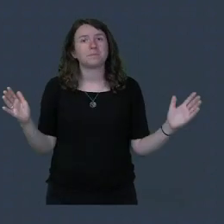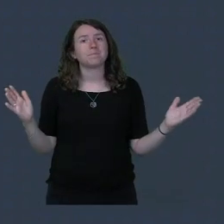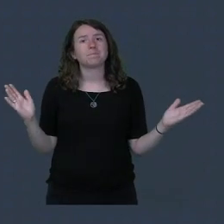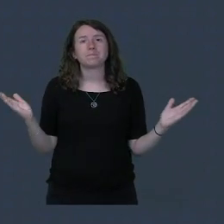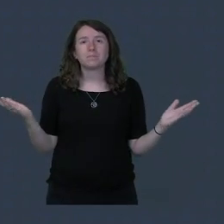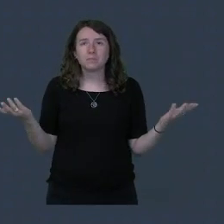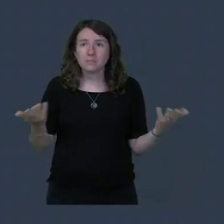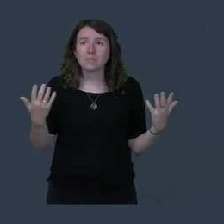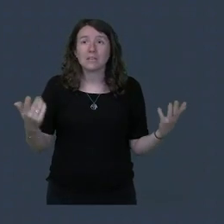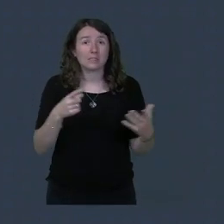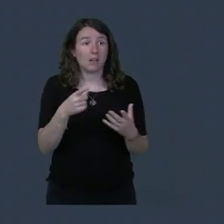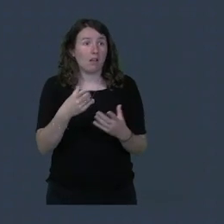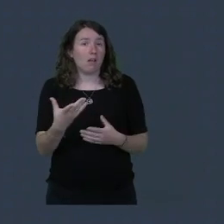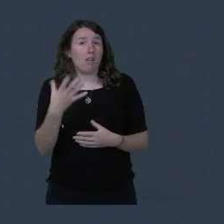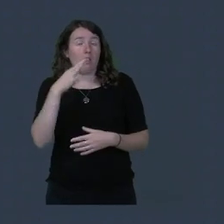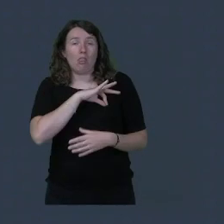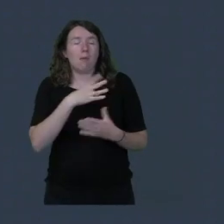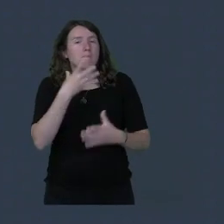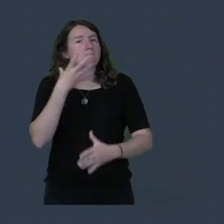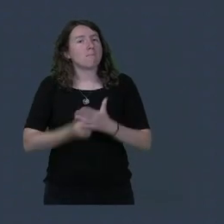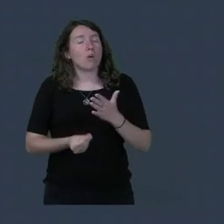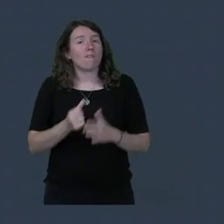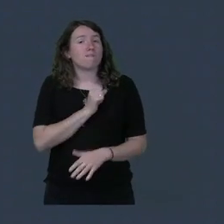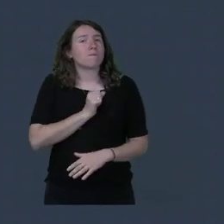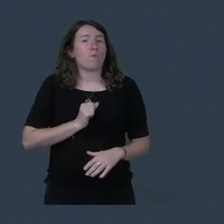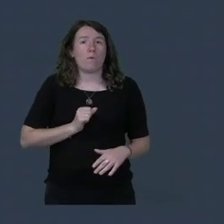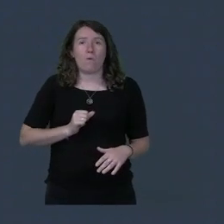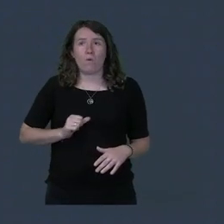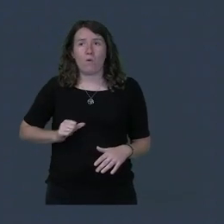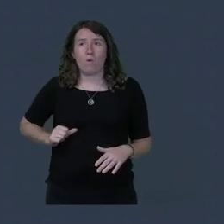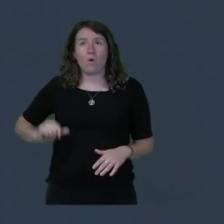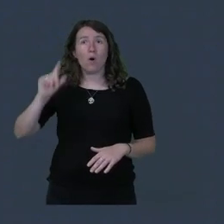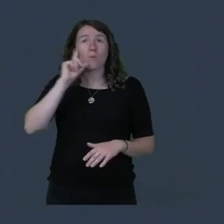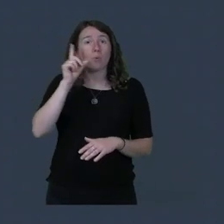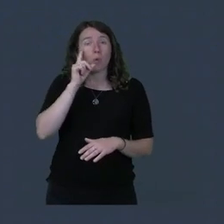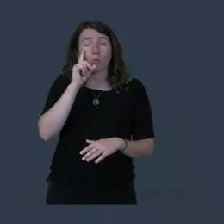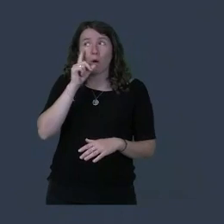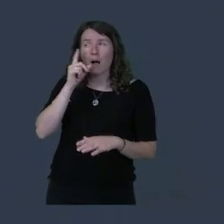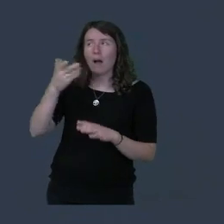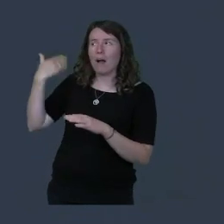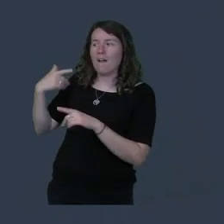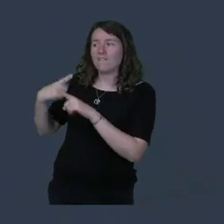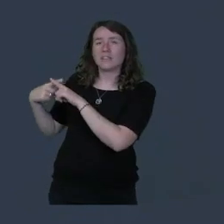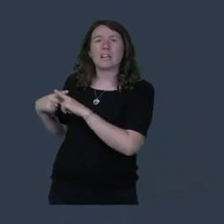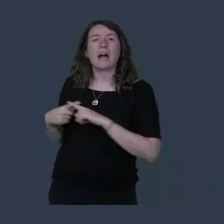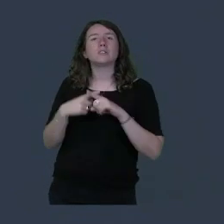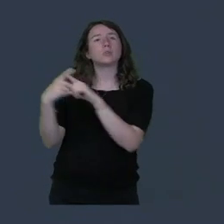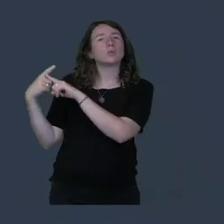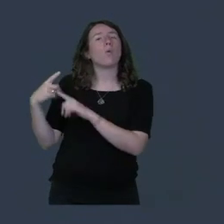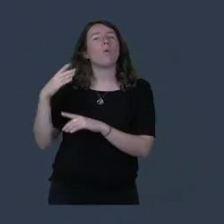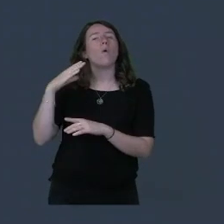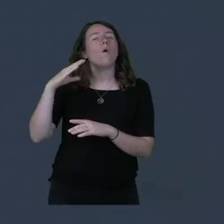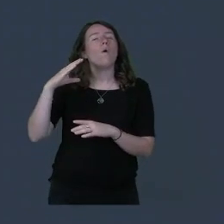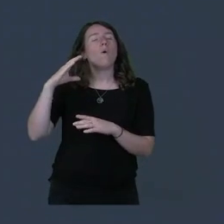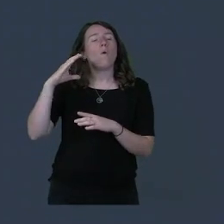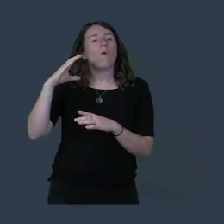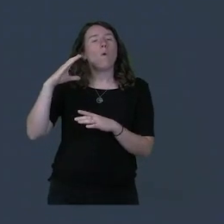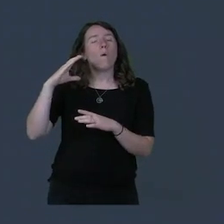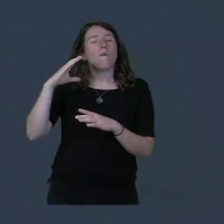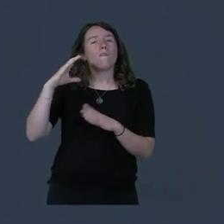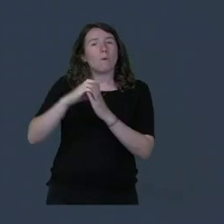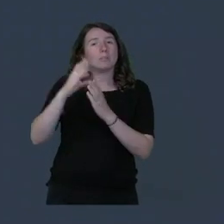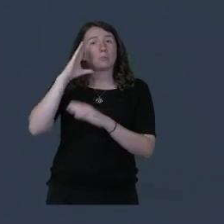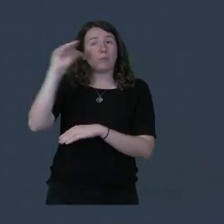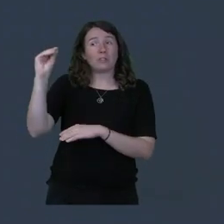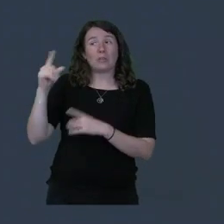gagner qui est énorme parce que c'est un manque qui a été calculé par la Fédération de la formation professionnelle de 12 milliards.